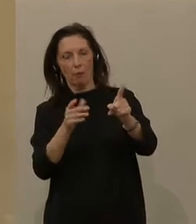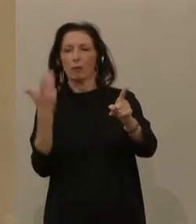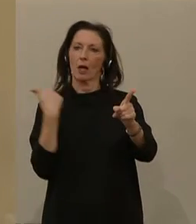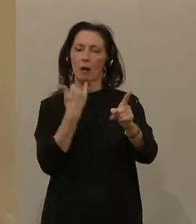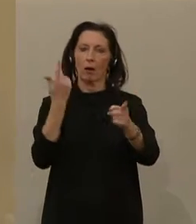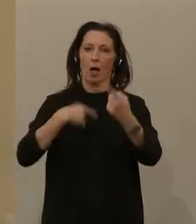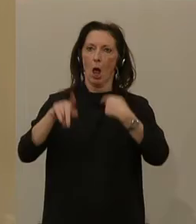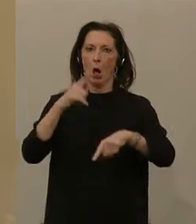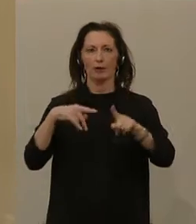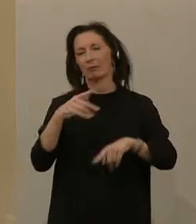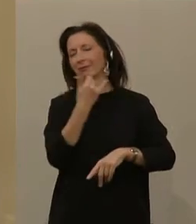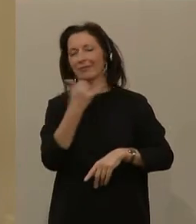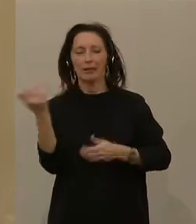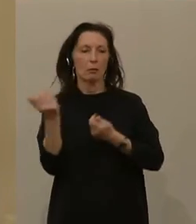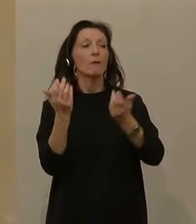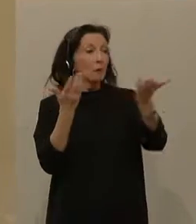Scherbenhaufen Ihrer Politik.